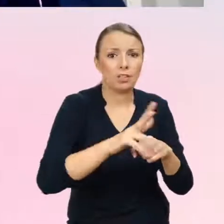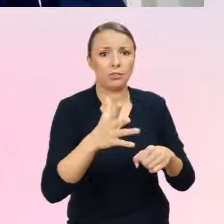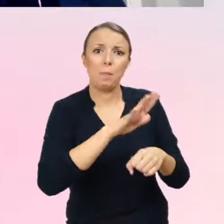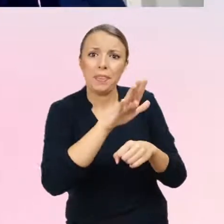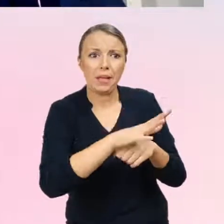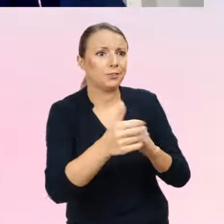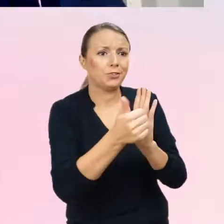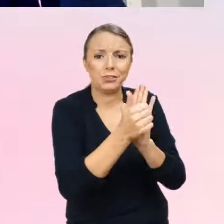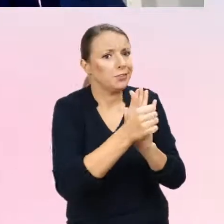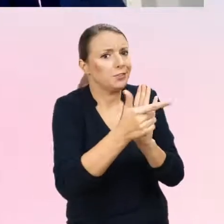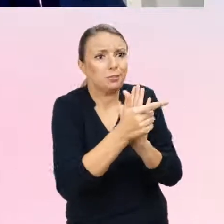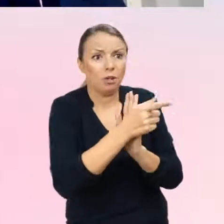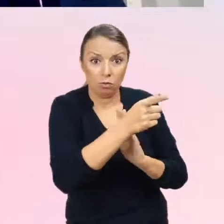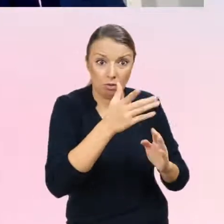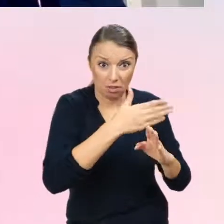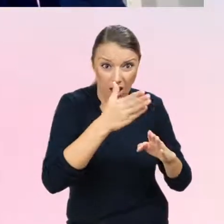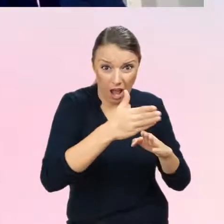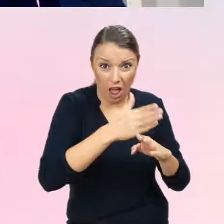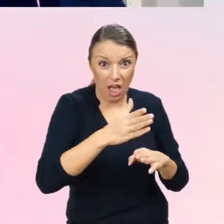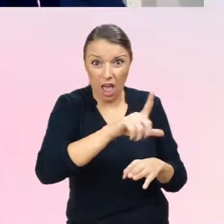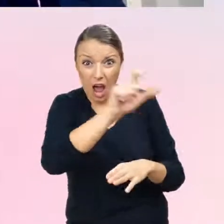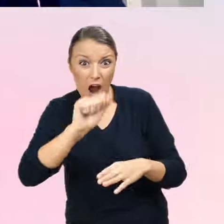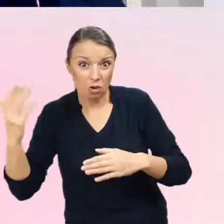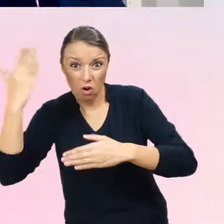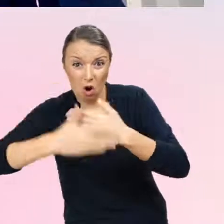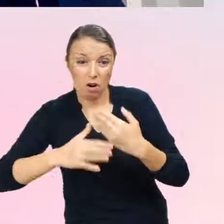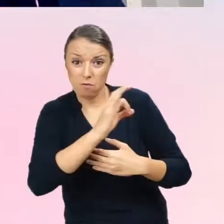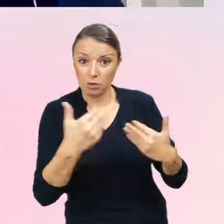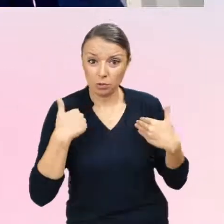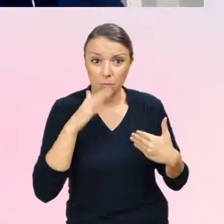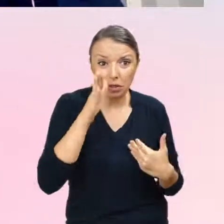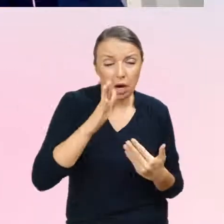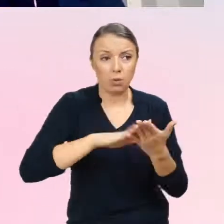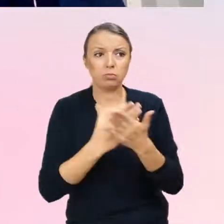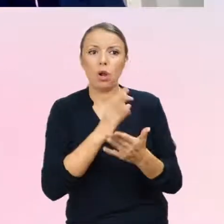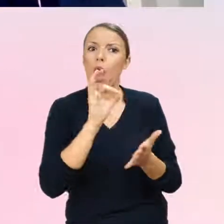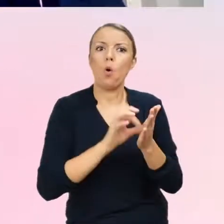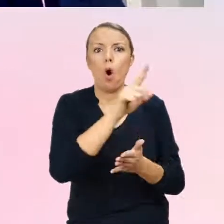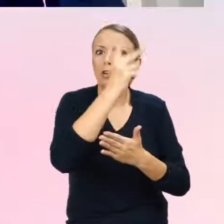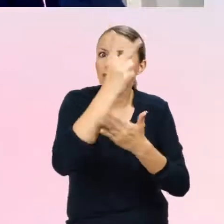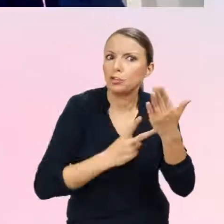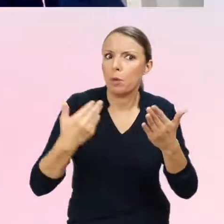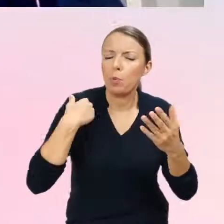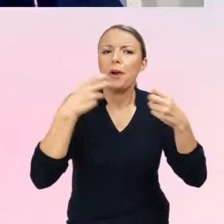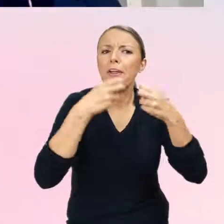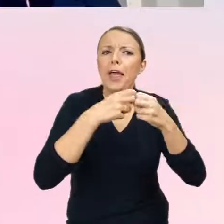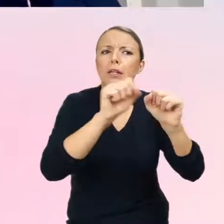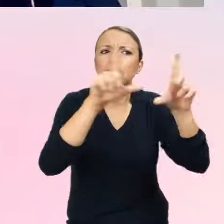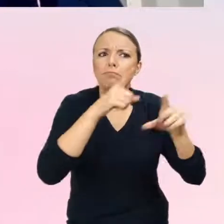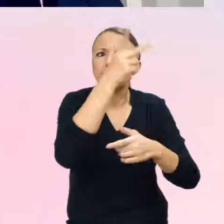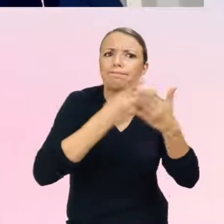Czy może z tego wyrośnie? Czy może on coś przeczytał? Czy może przeczytał w internecie? Czy